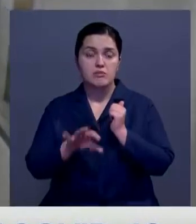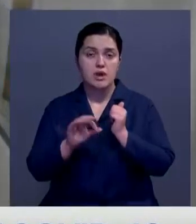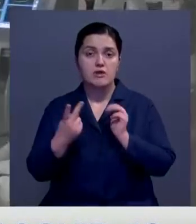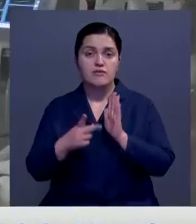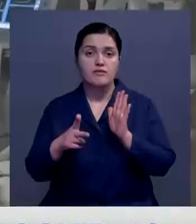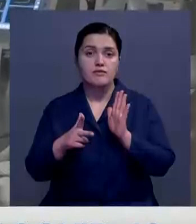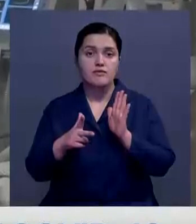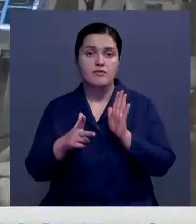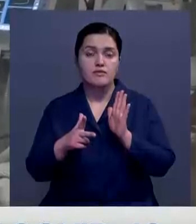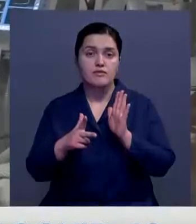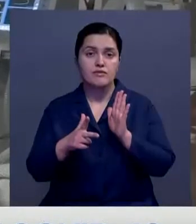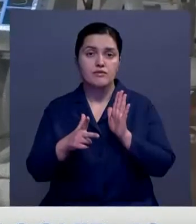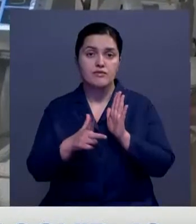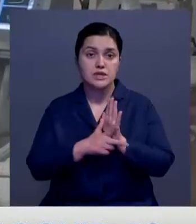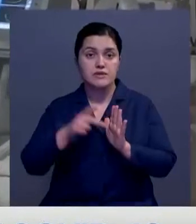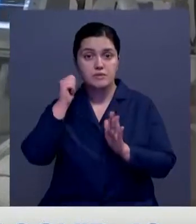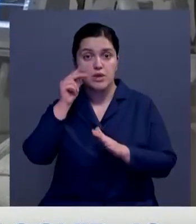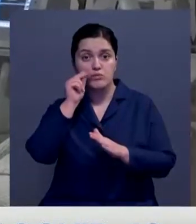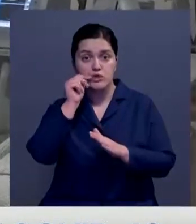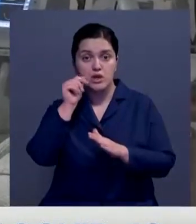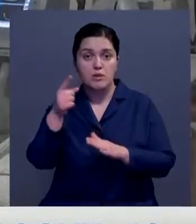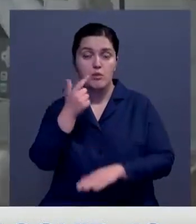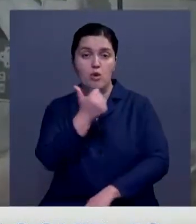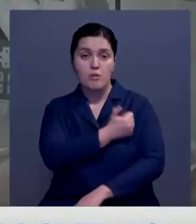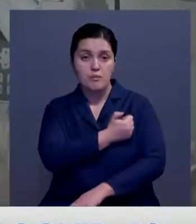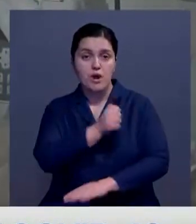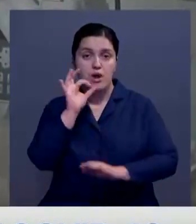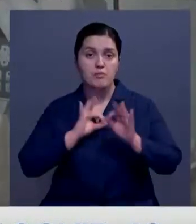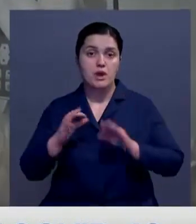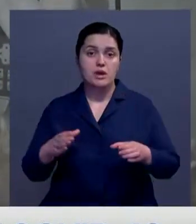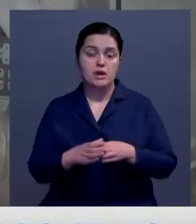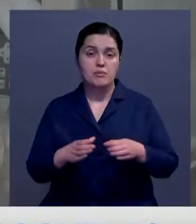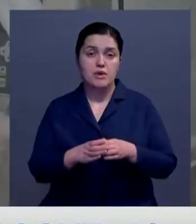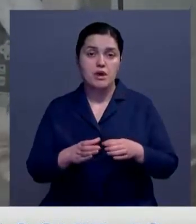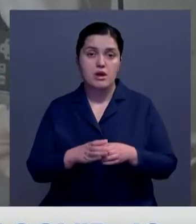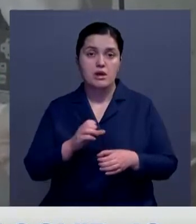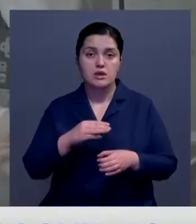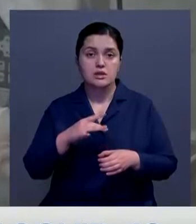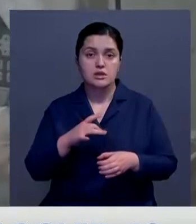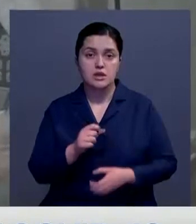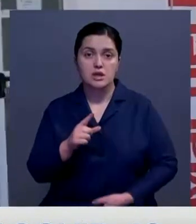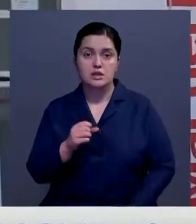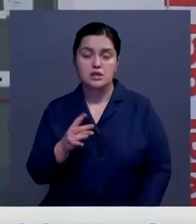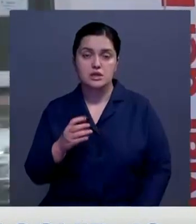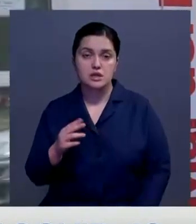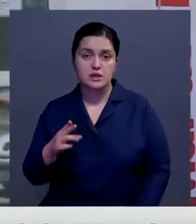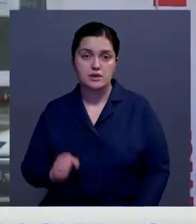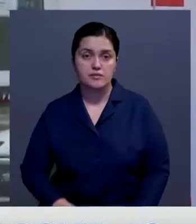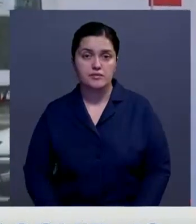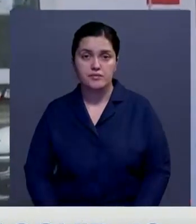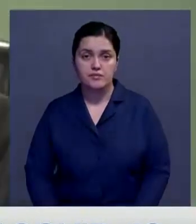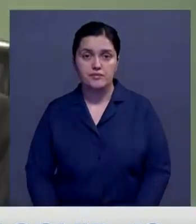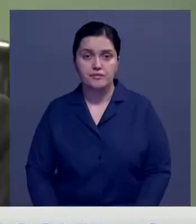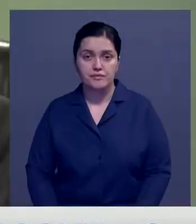октября, напомню, скончался 28-летний мужчина. Ему тогда ввели препарат фармкомпании AstraZeneca.